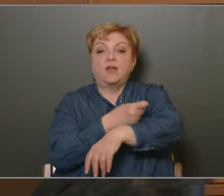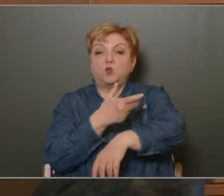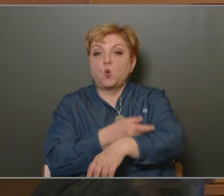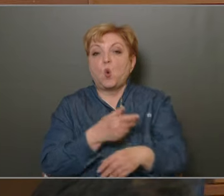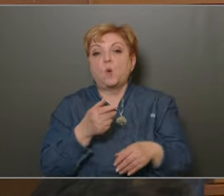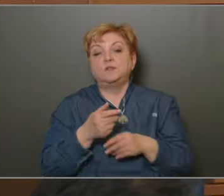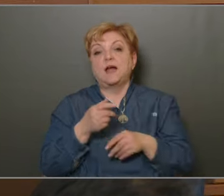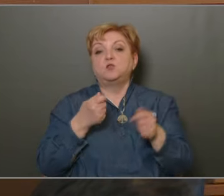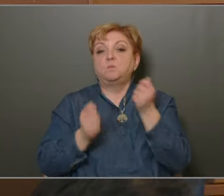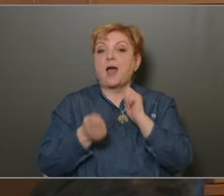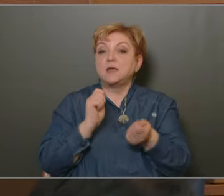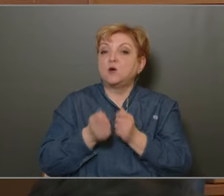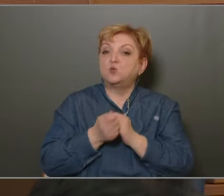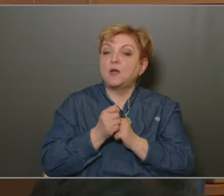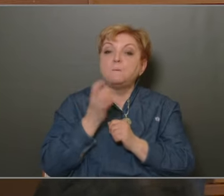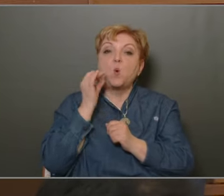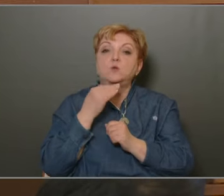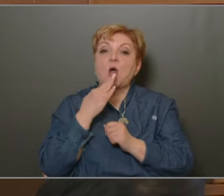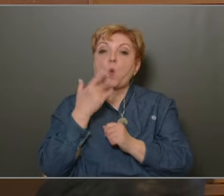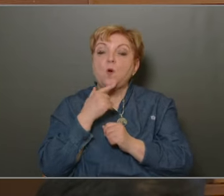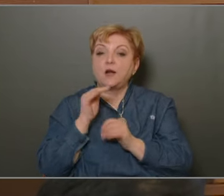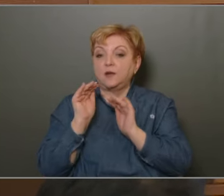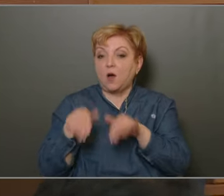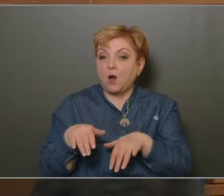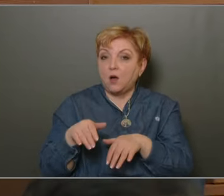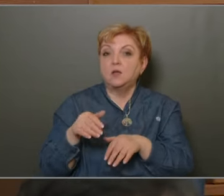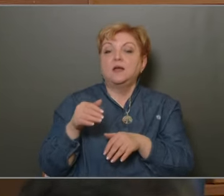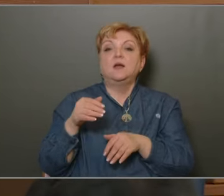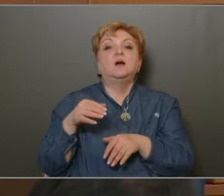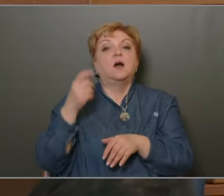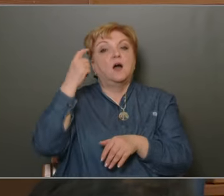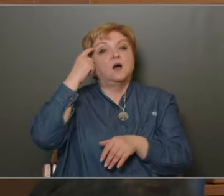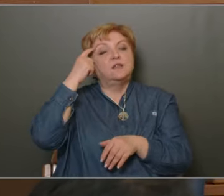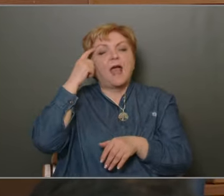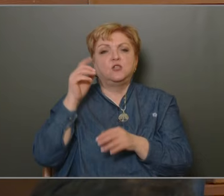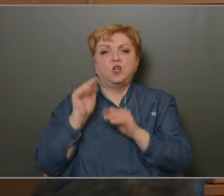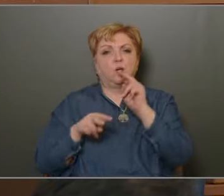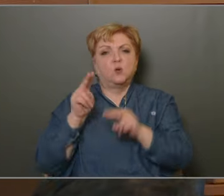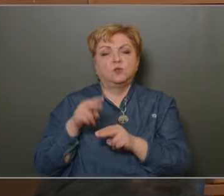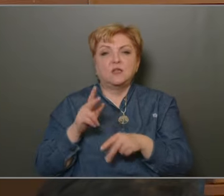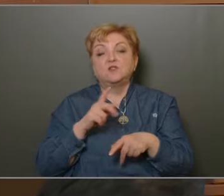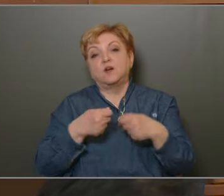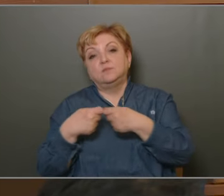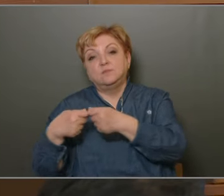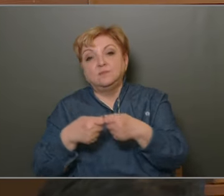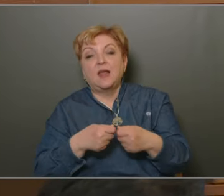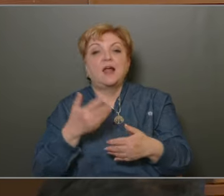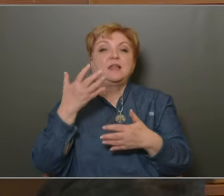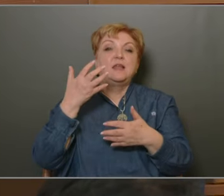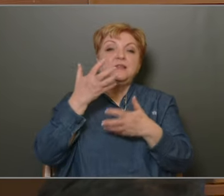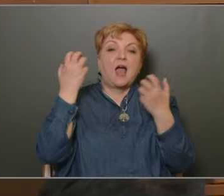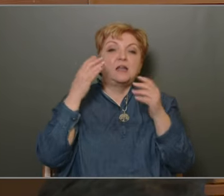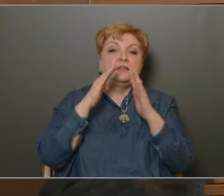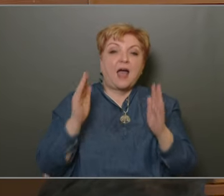védőoltásokhoz, pályázatútján és Bursza-Hungarika ösztöndi programmal támogatjuk a tehetséggondozást. De szervezünk kedvezményes és ingyenes nyári